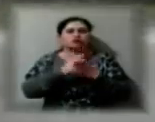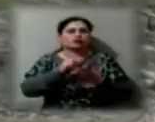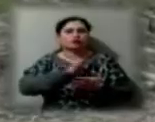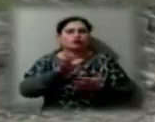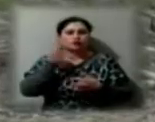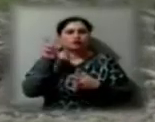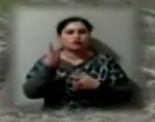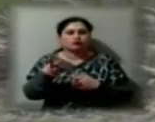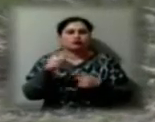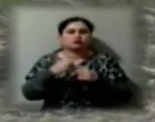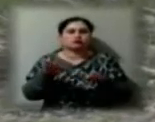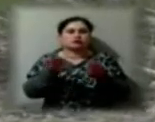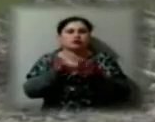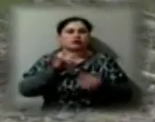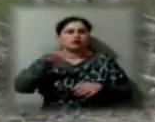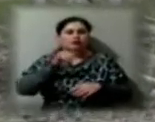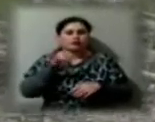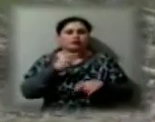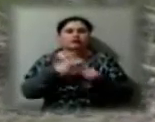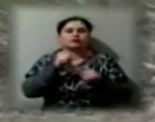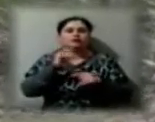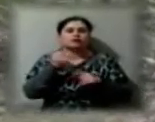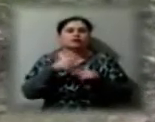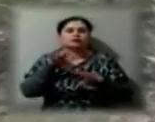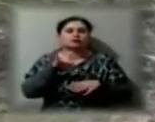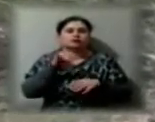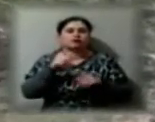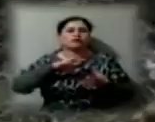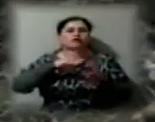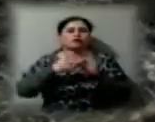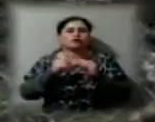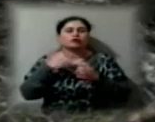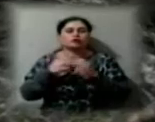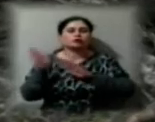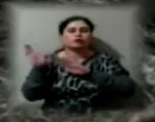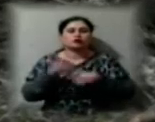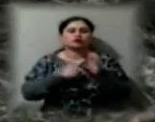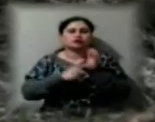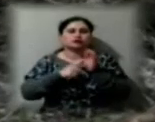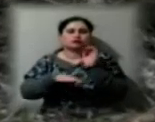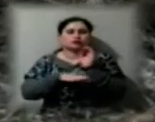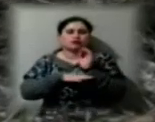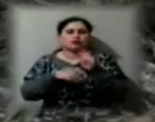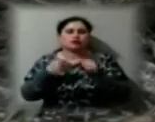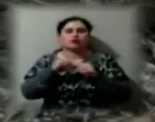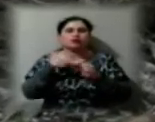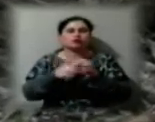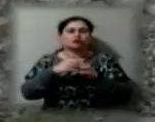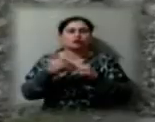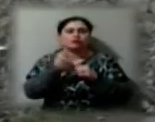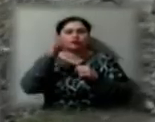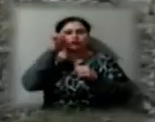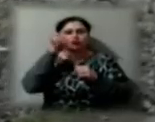Закрився аеропорт. За інформацією міськради, загалом у Херсоні впало 60 дерев. У Херсонобленерго повідомили, що по